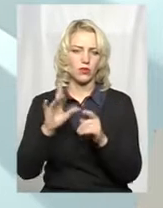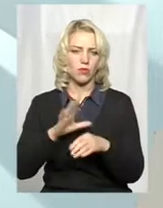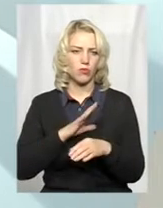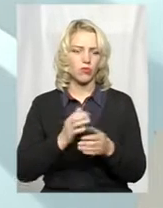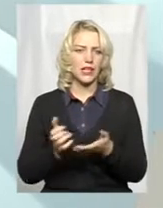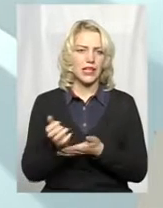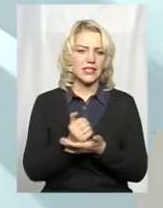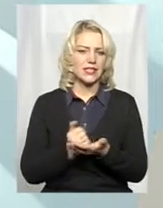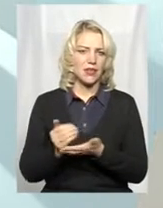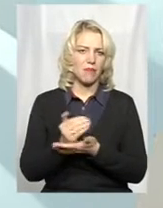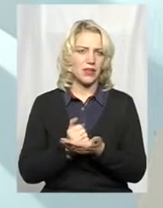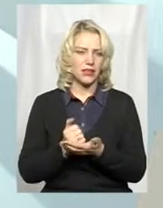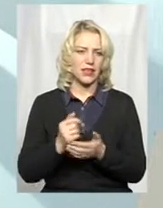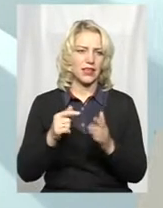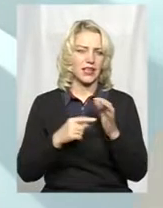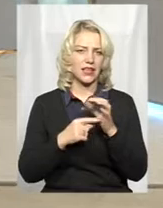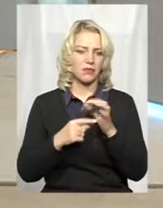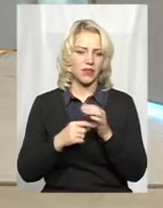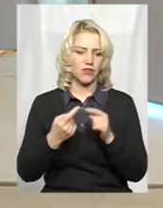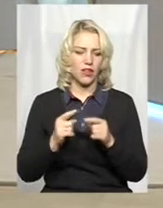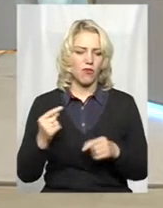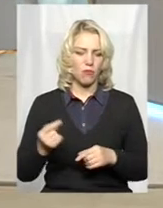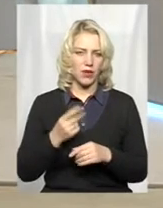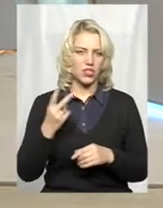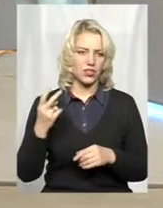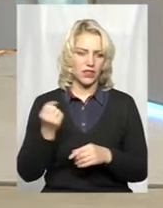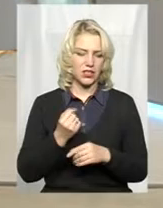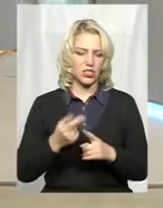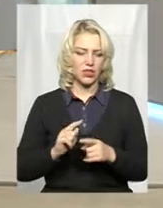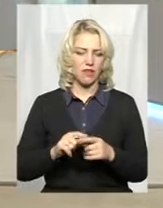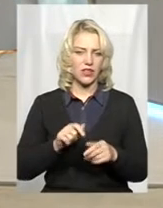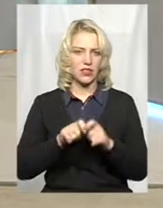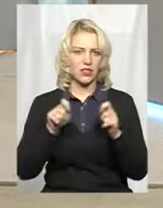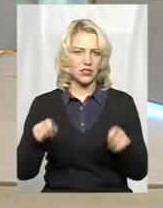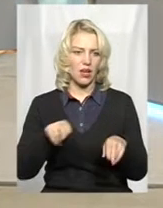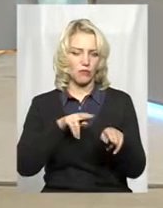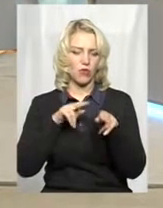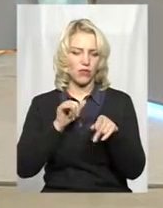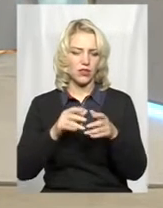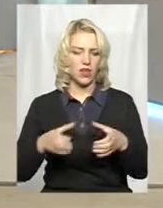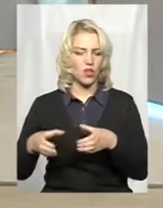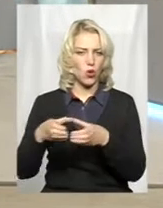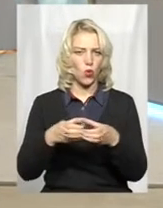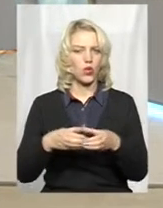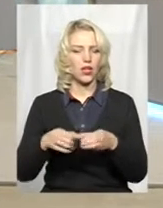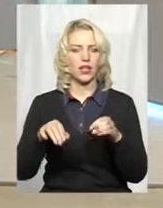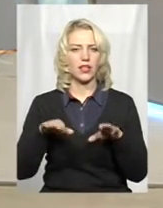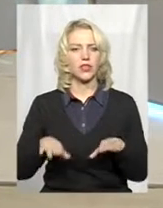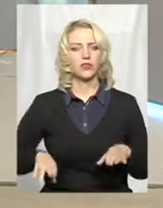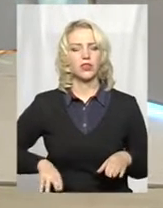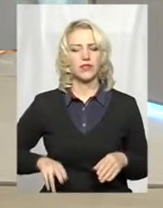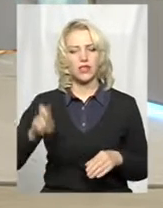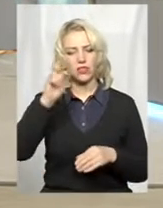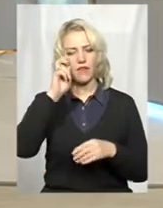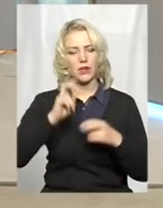грібів в цей період, якраз перші дві неділі відкриття полювання. Ну і колегіальним рішенням директорів державних